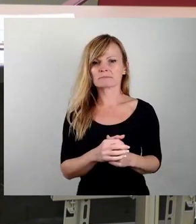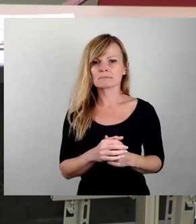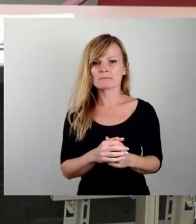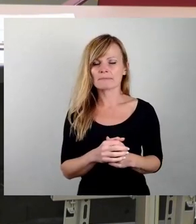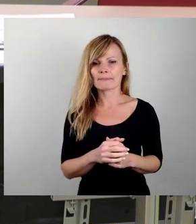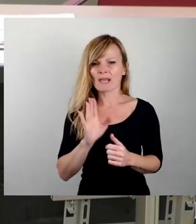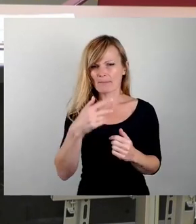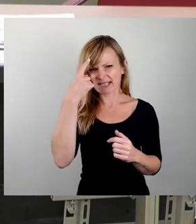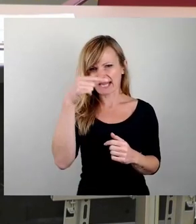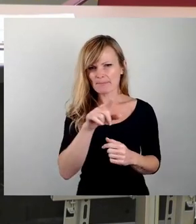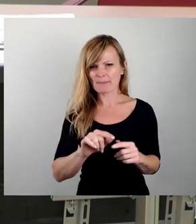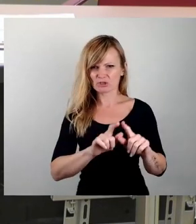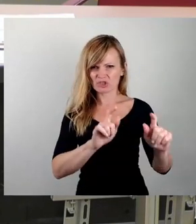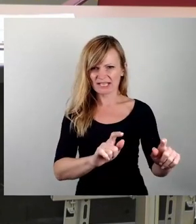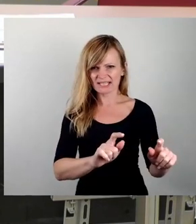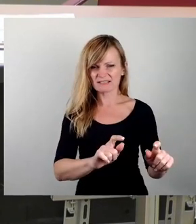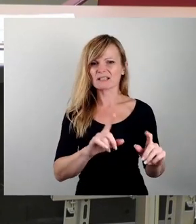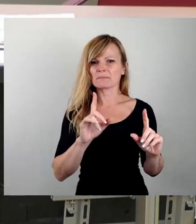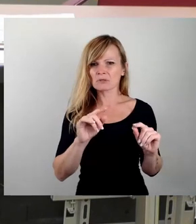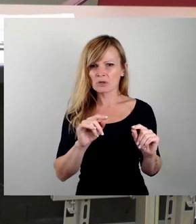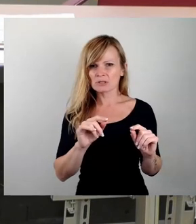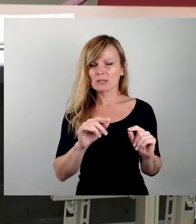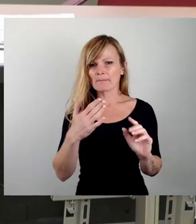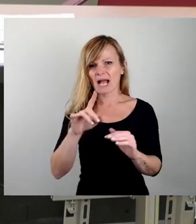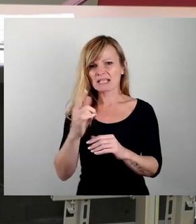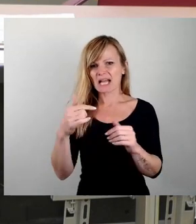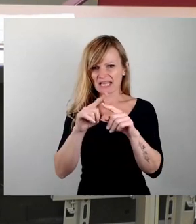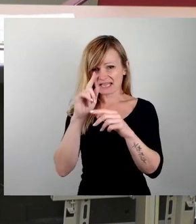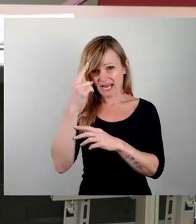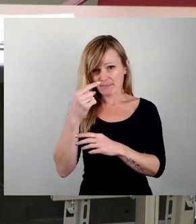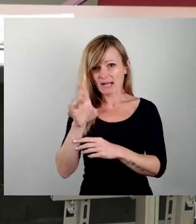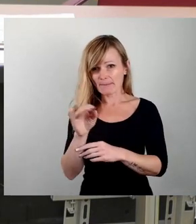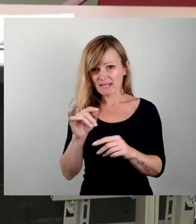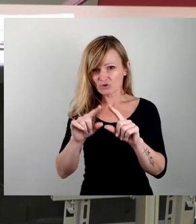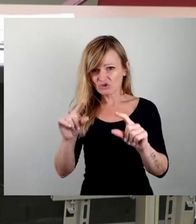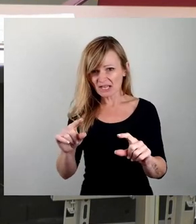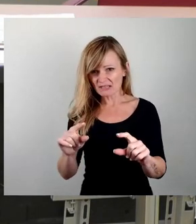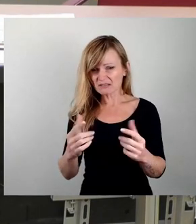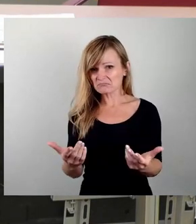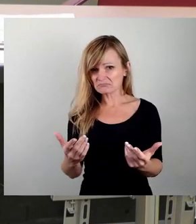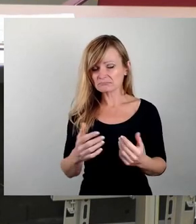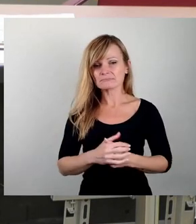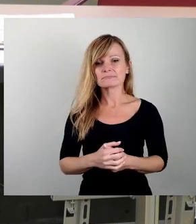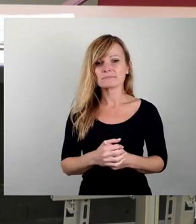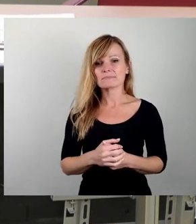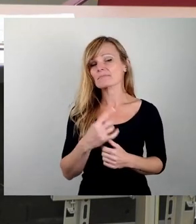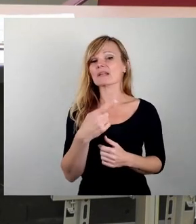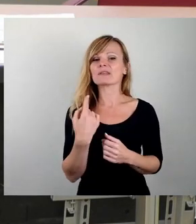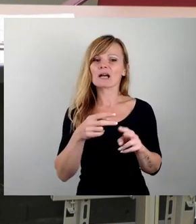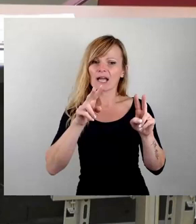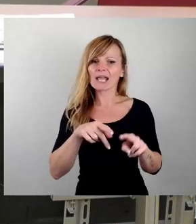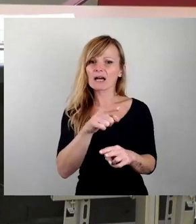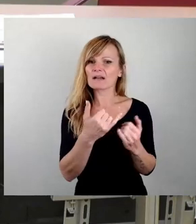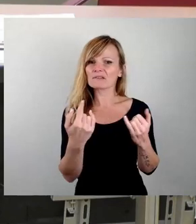Schädchen mehr als ein Denkmal mit einem Schädchen? Wie stehen wir denn zu dieser Ehre, ob nun